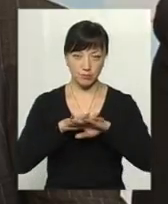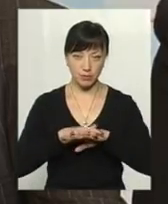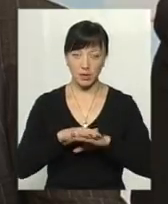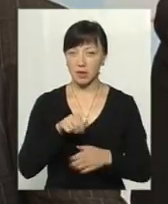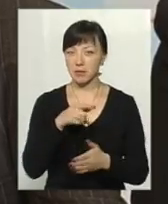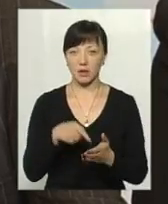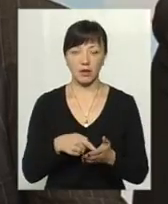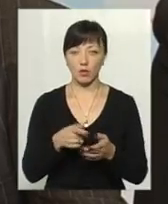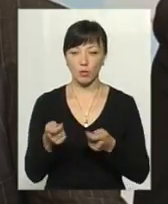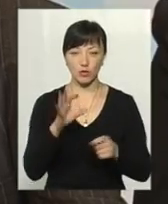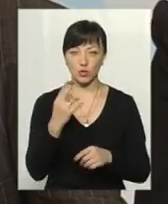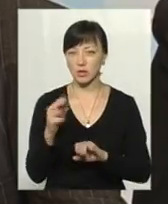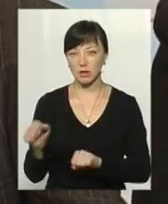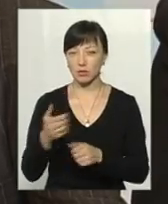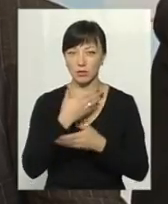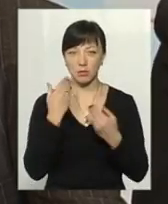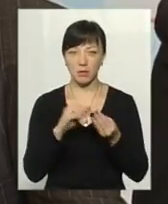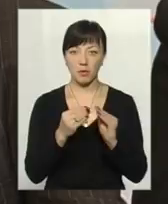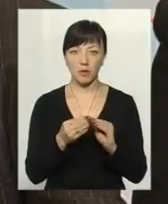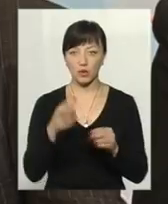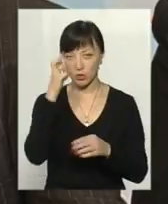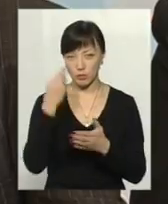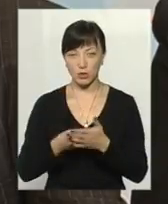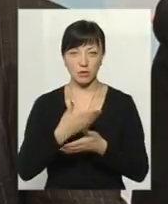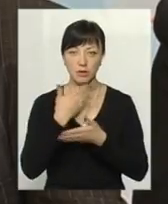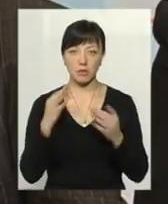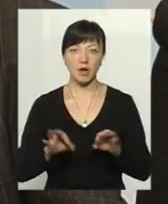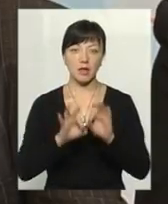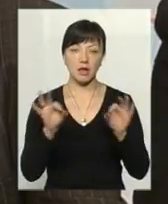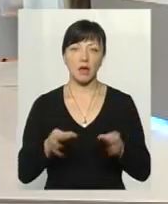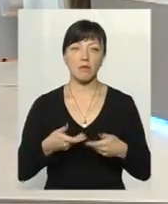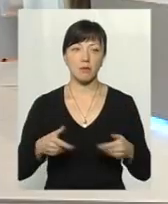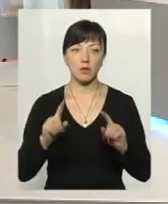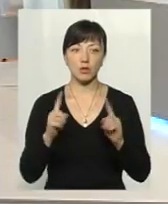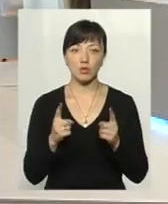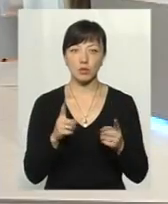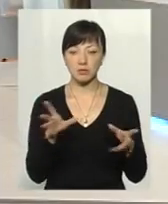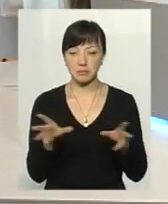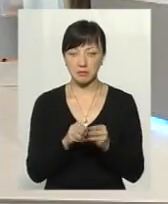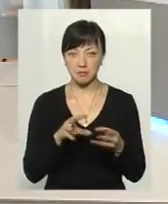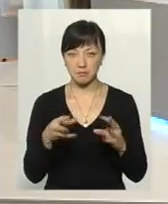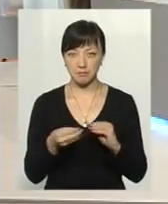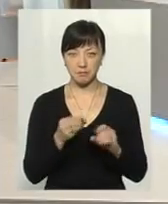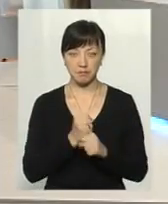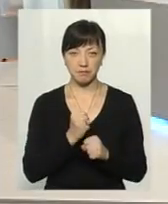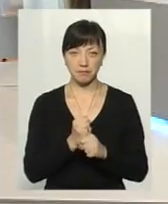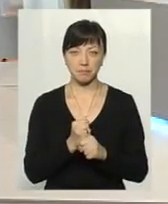до управління захисту і до державного бюджету немає ніякого. Ми дуже плідно співпрацюємо.